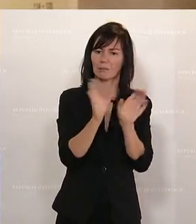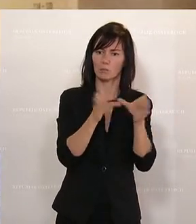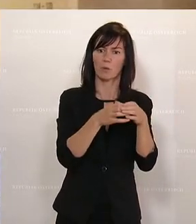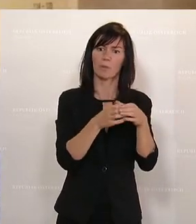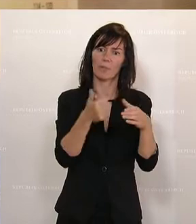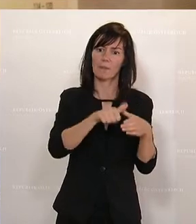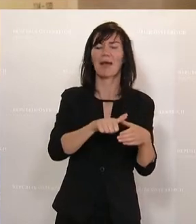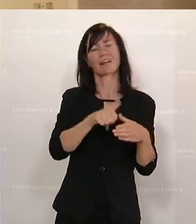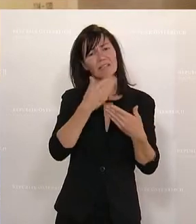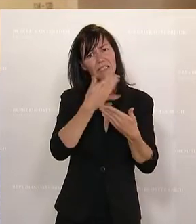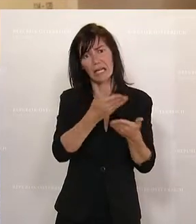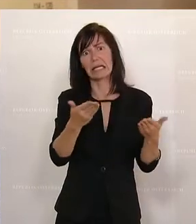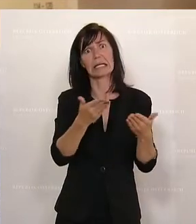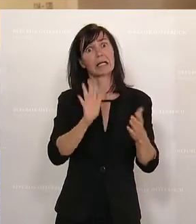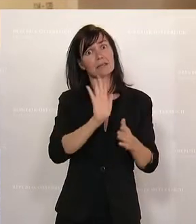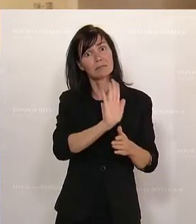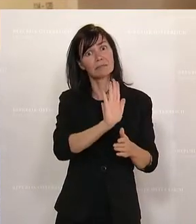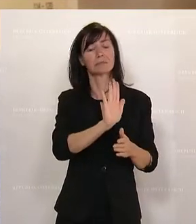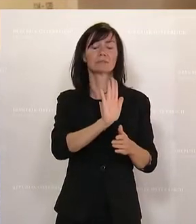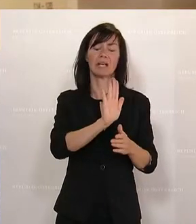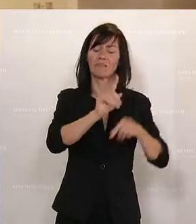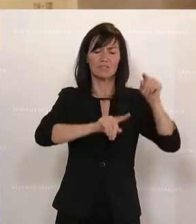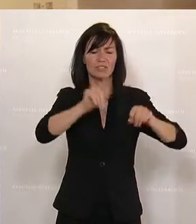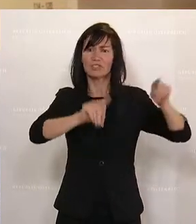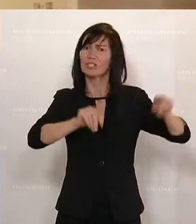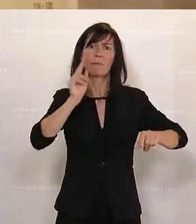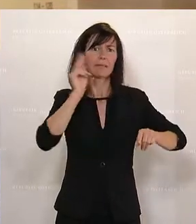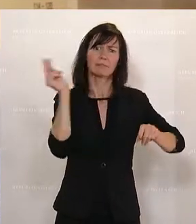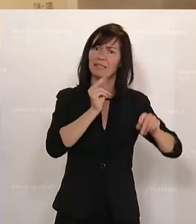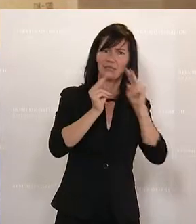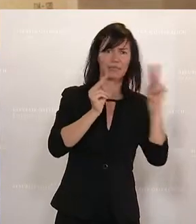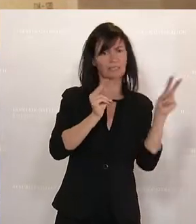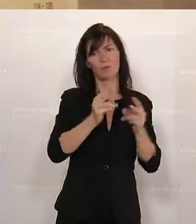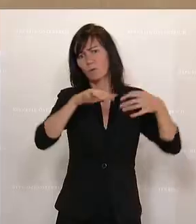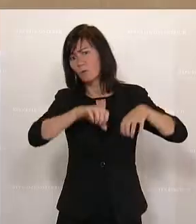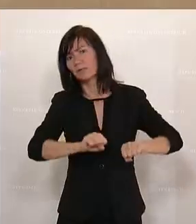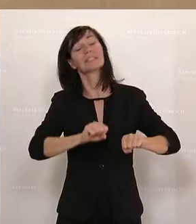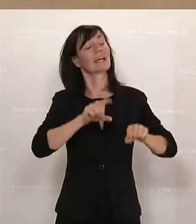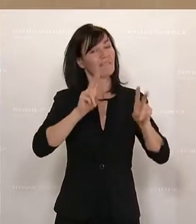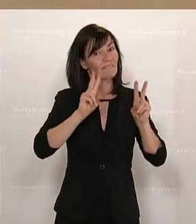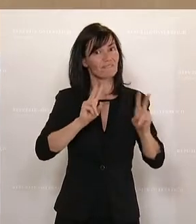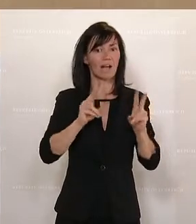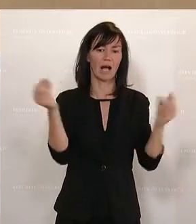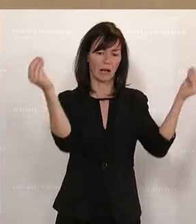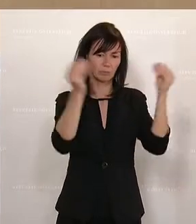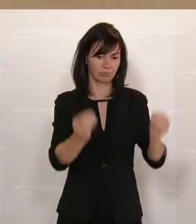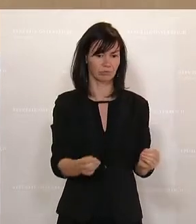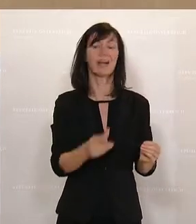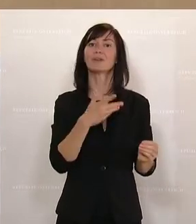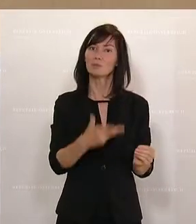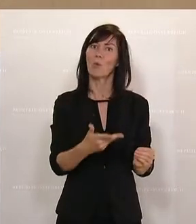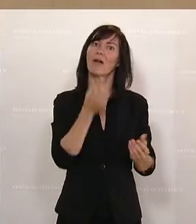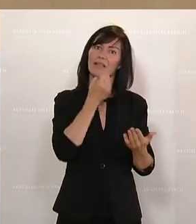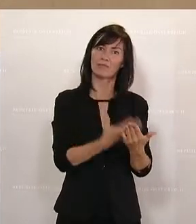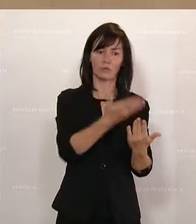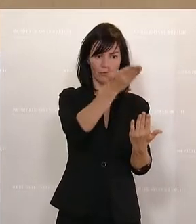Ihre Kompetenz und ihre unterschiedlichen Perspektiven sind in diese Reform eingeflossen und haben diesen Entwurf erst recht